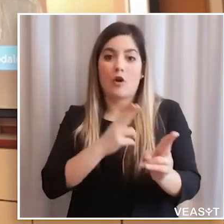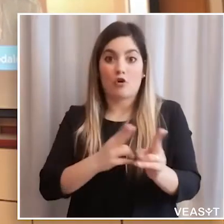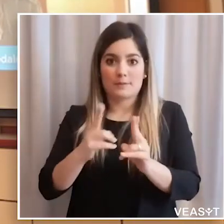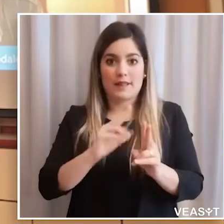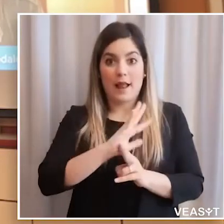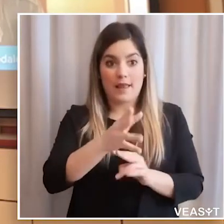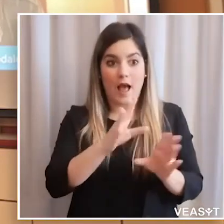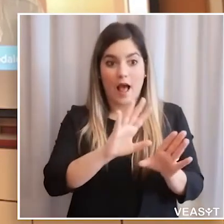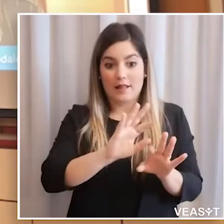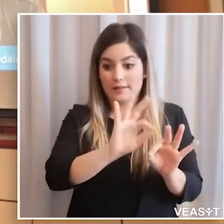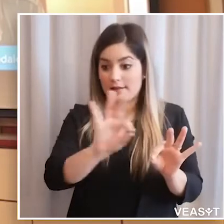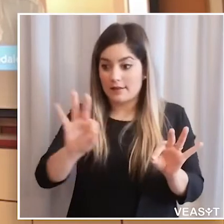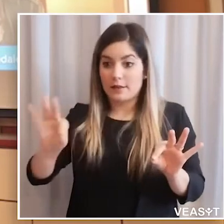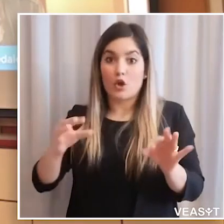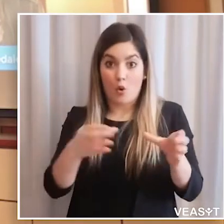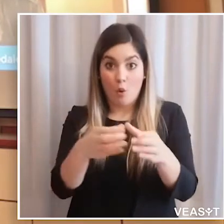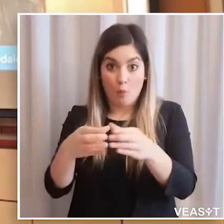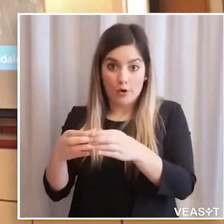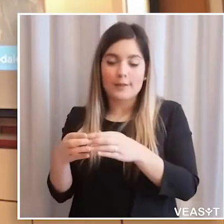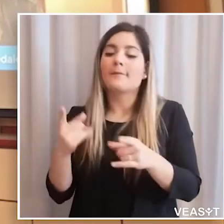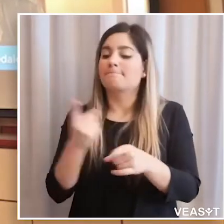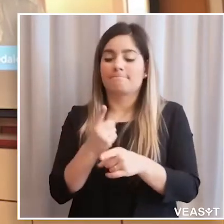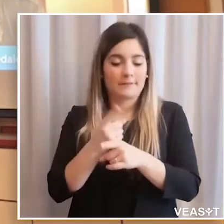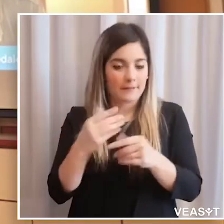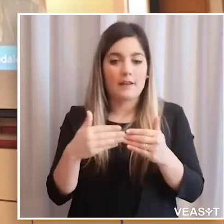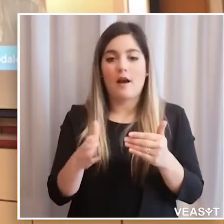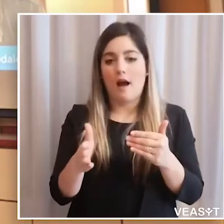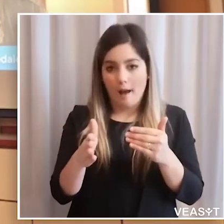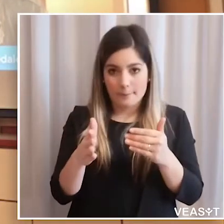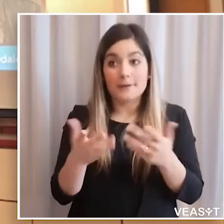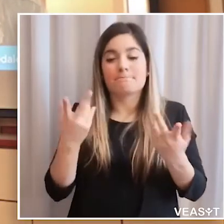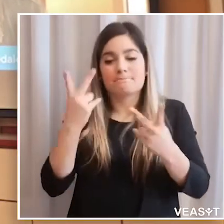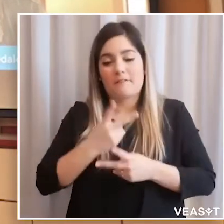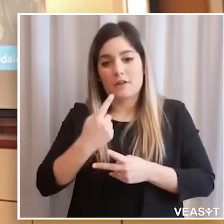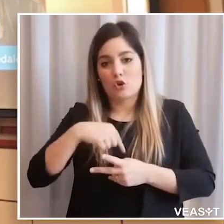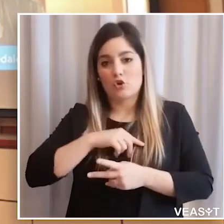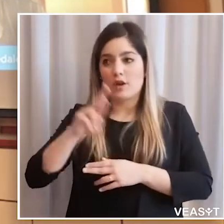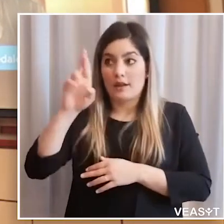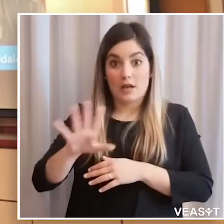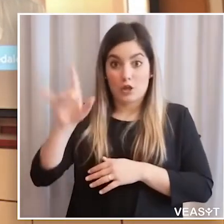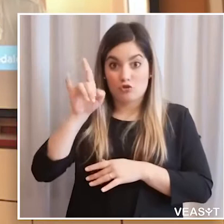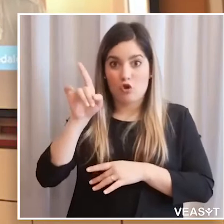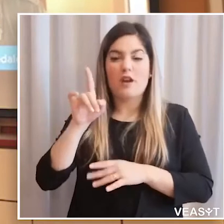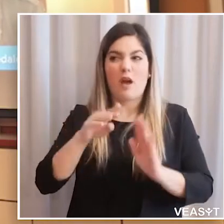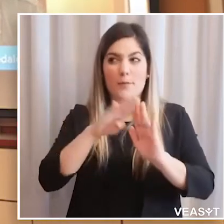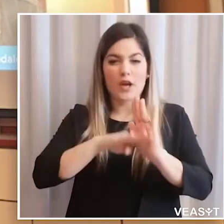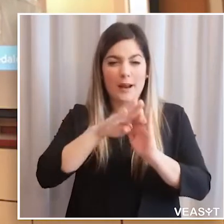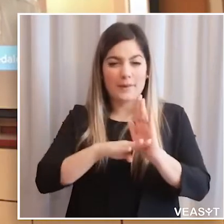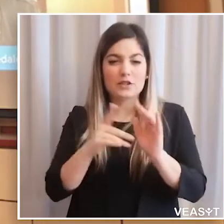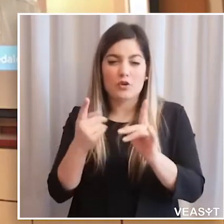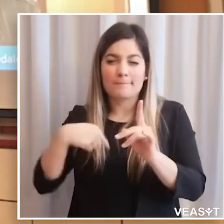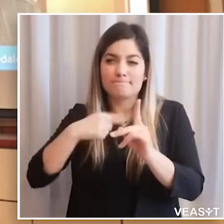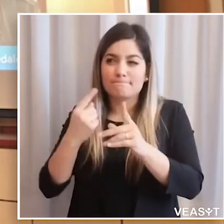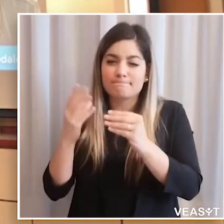ci riattiveremo per riprendere gli altri ospedali di comunità previsti dalla programmazione e non solo quelli, perché stiamo anche